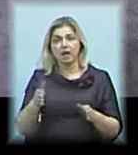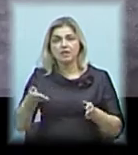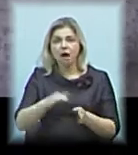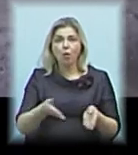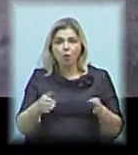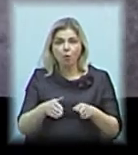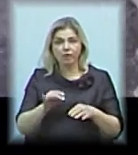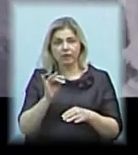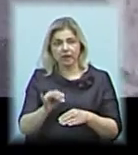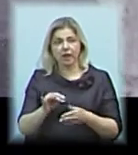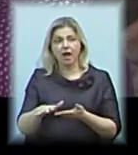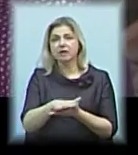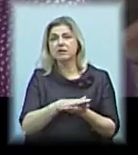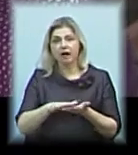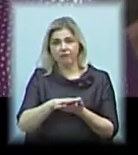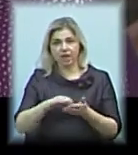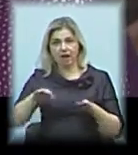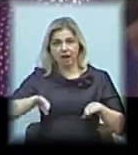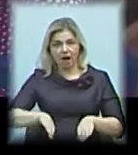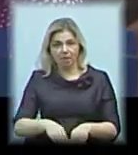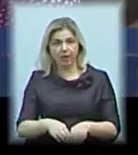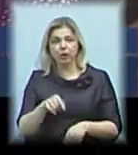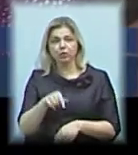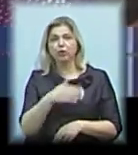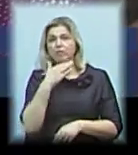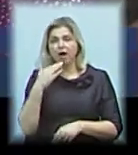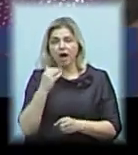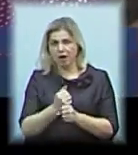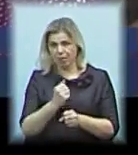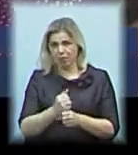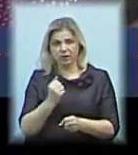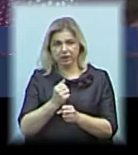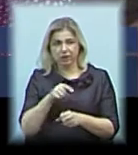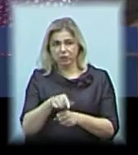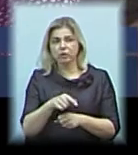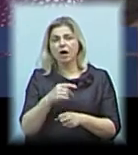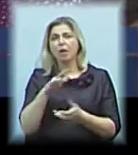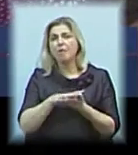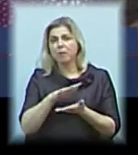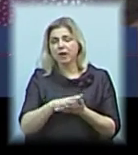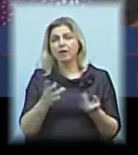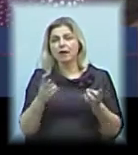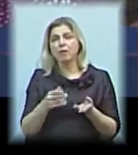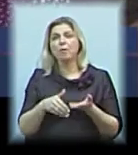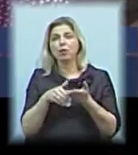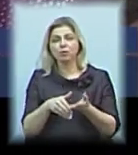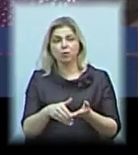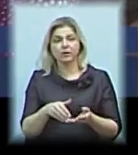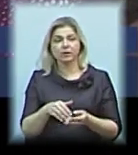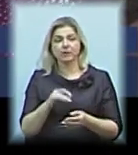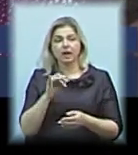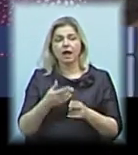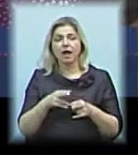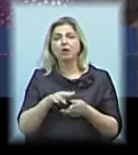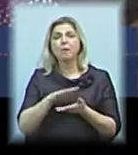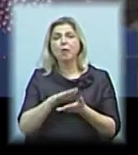Ніякі будівельні роботи вже давно не ведуться, багато сміття. І потрібна саме допомога така, вигребти